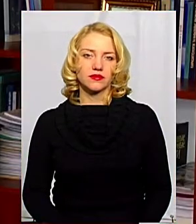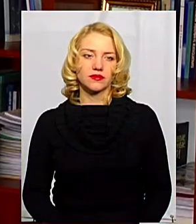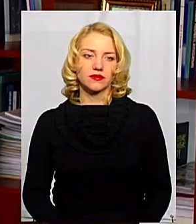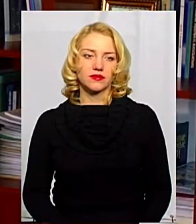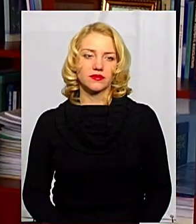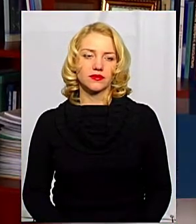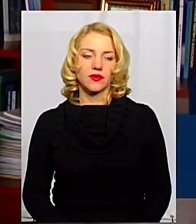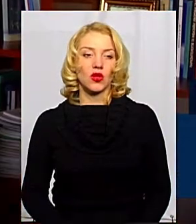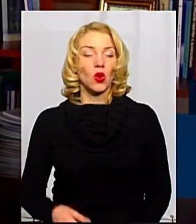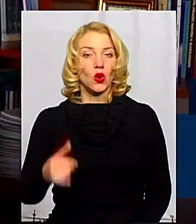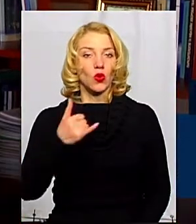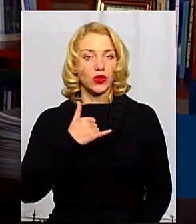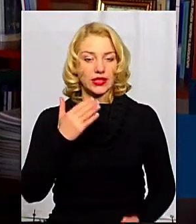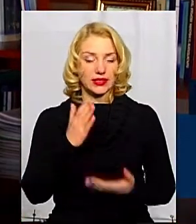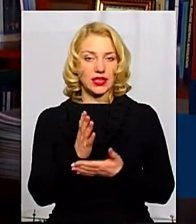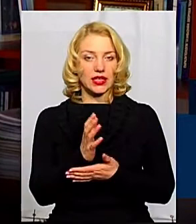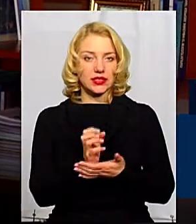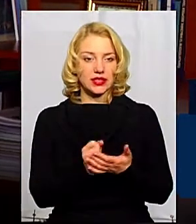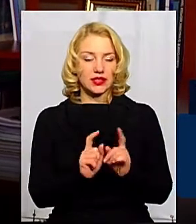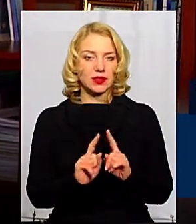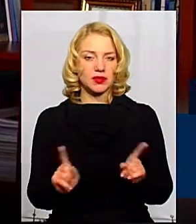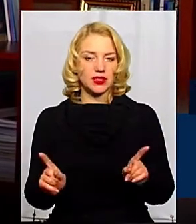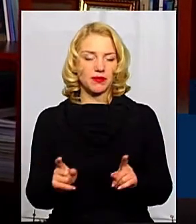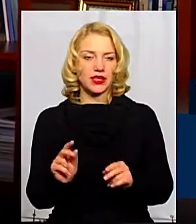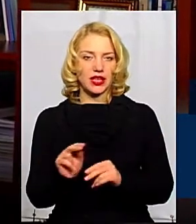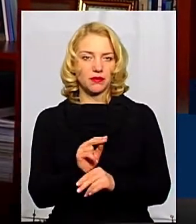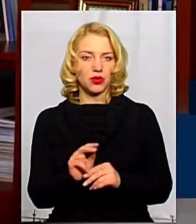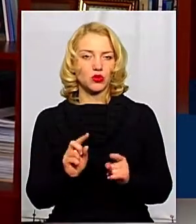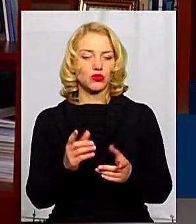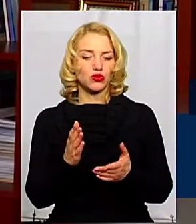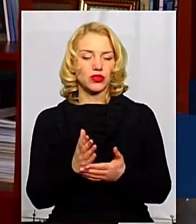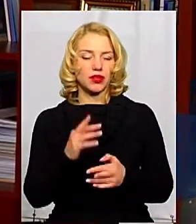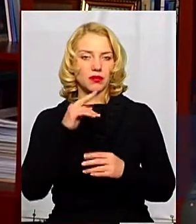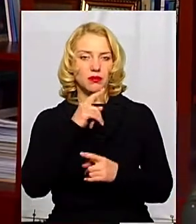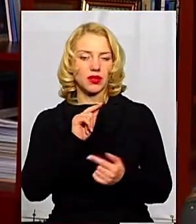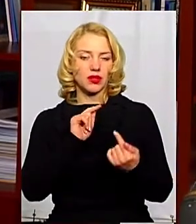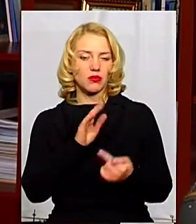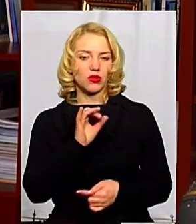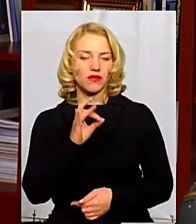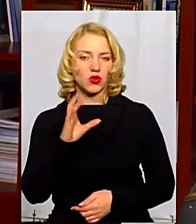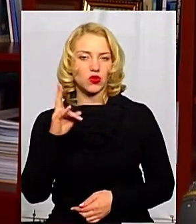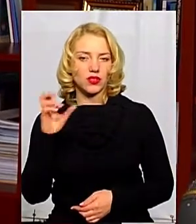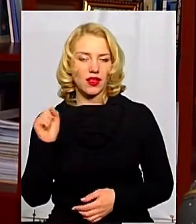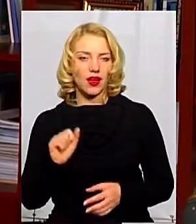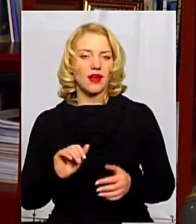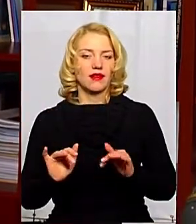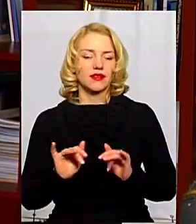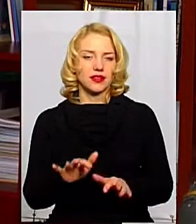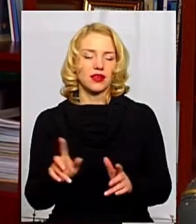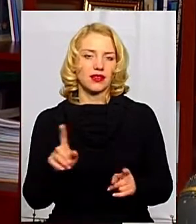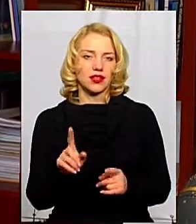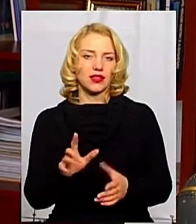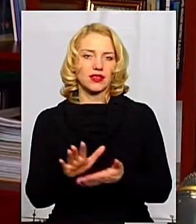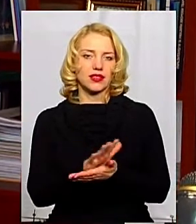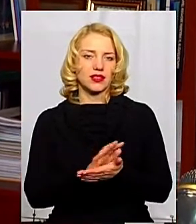В нас є резерв спеціфічної терапії, тому що якраз є препарат противірусної дії прямої, який знищує вірус